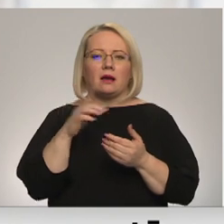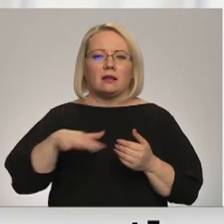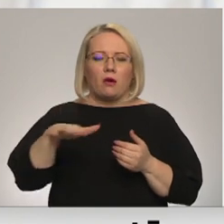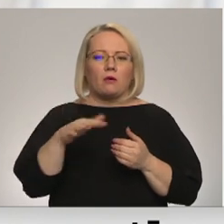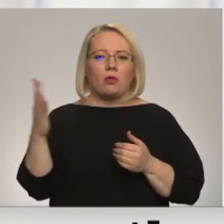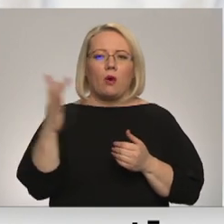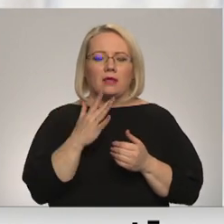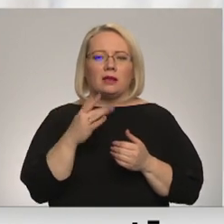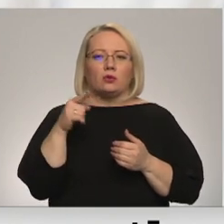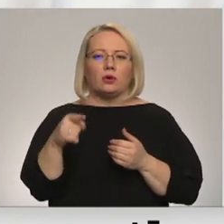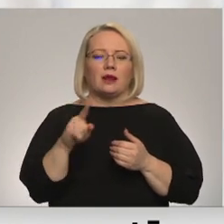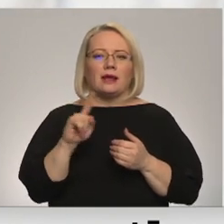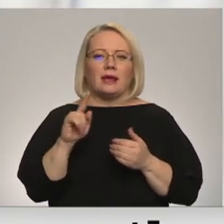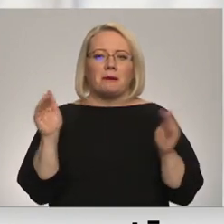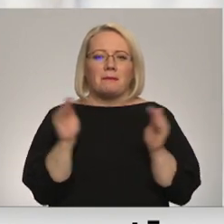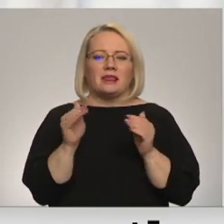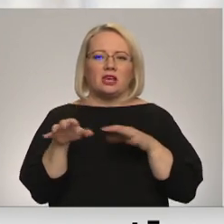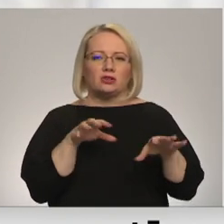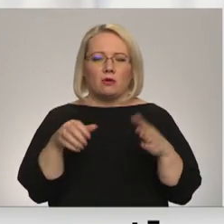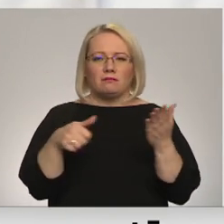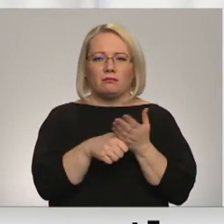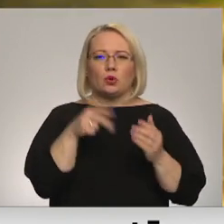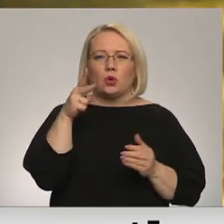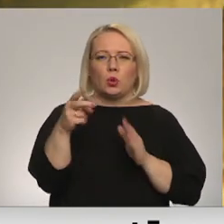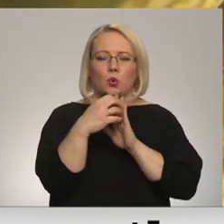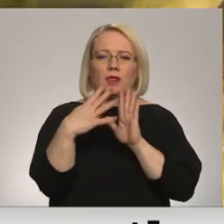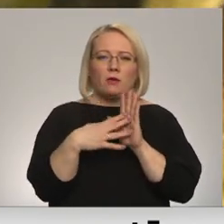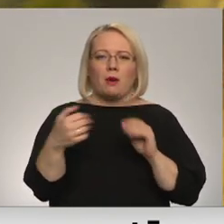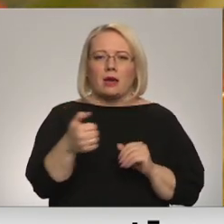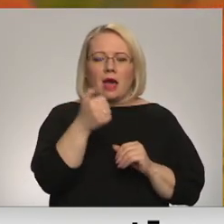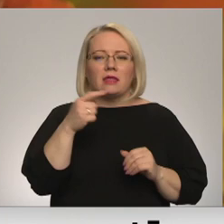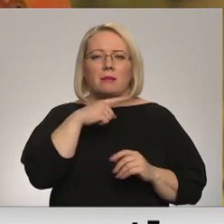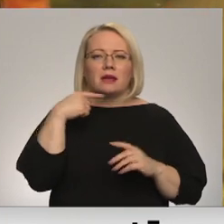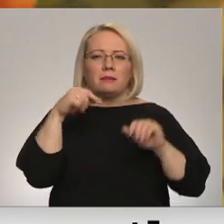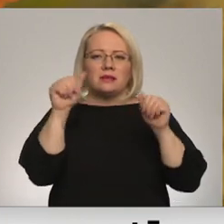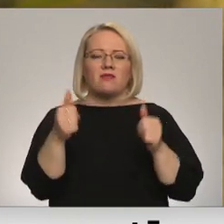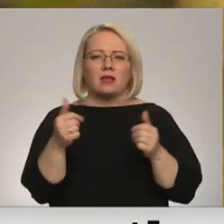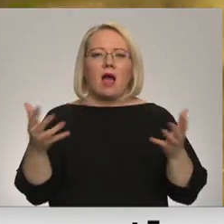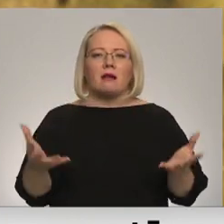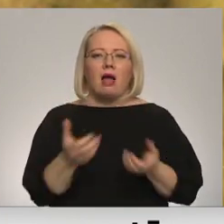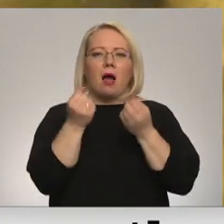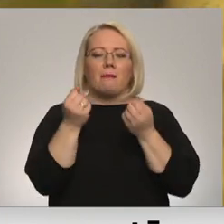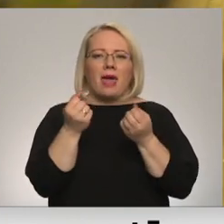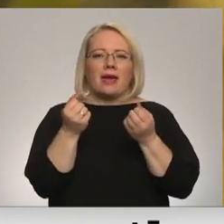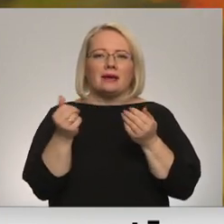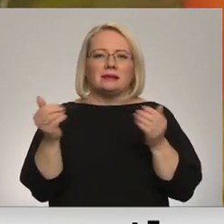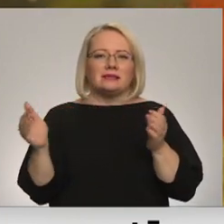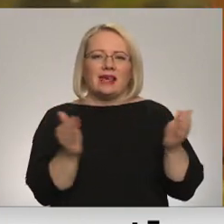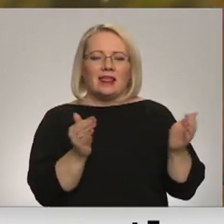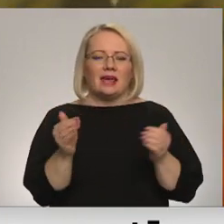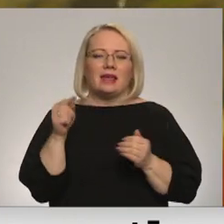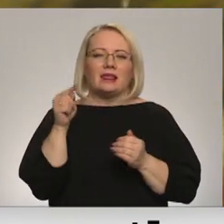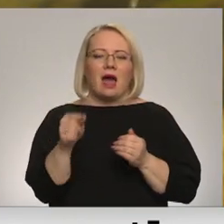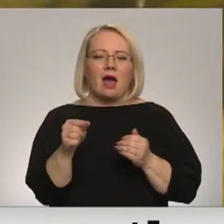Reģistrēts mini zoo te ir no 2019. gada, bet doma izveidot tādu kā glābēja silīti un patvērsmu šādiem dzīvniekiem